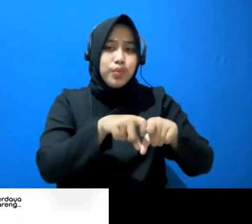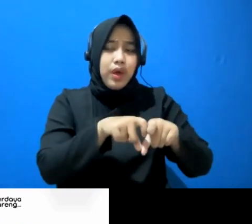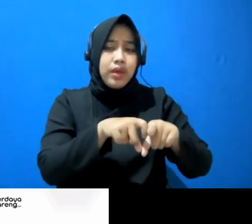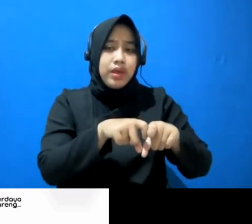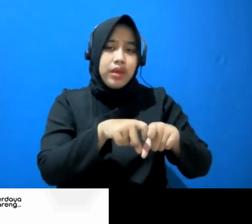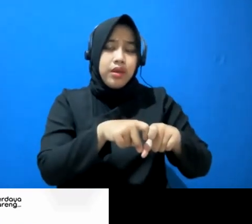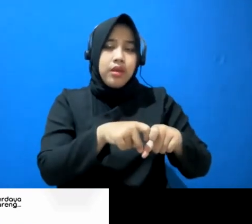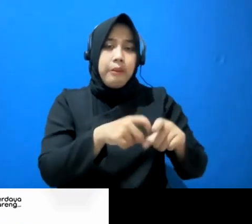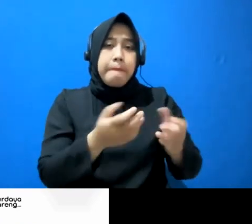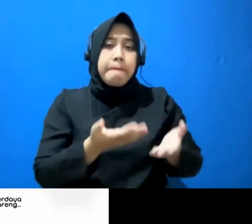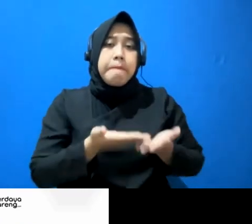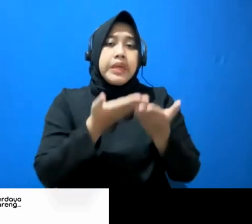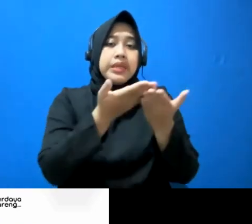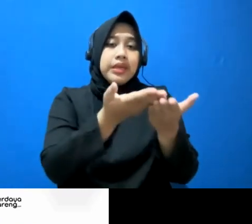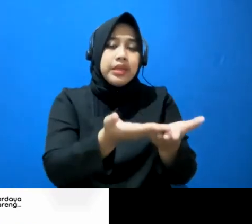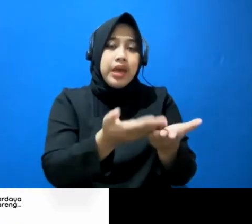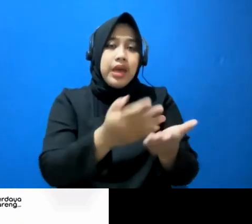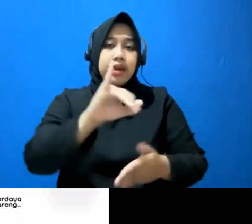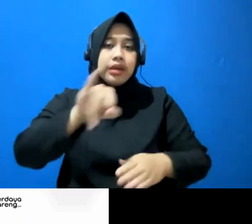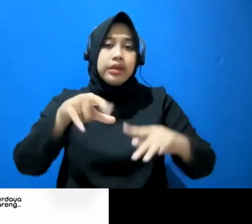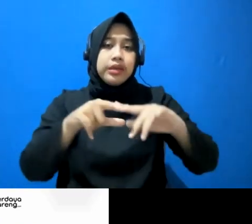penyediaan penyediaan jasa bantuan hukum?